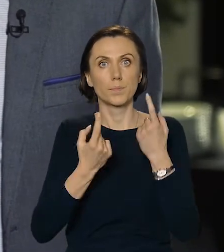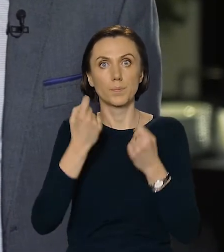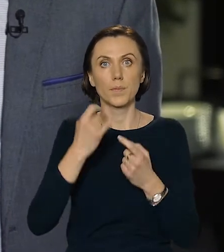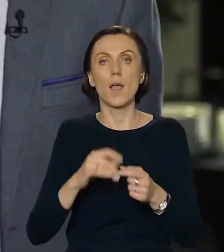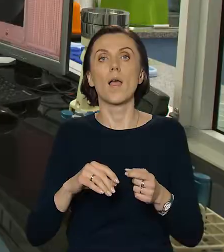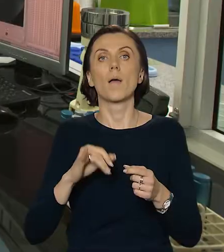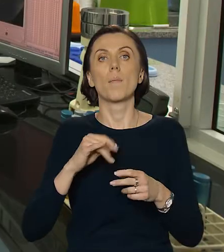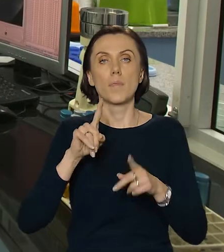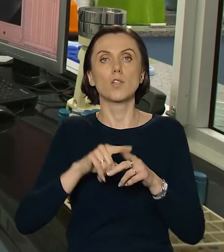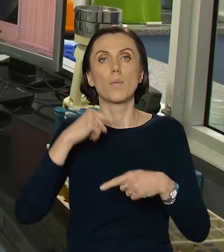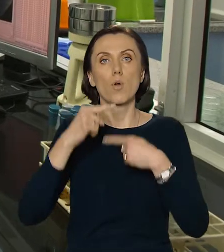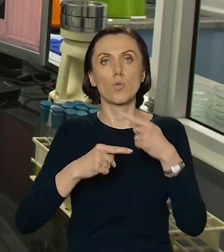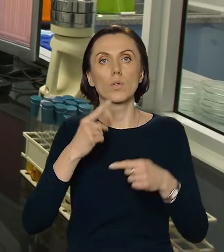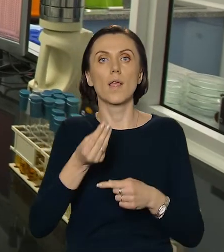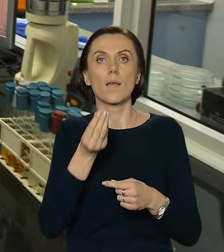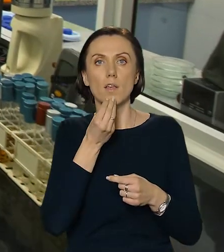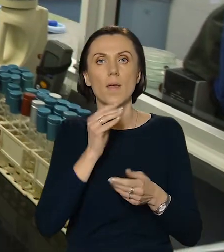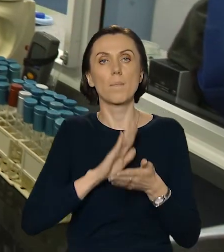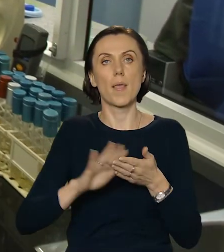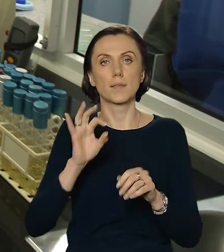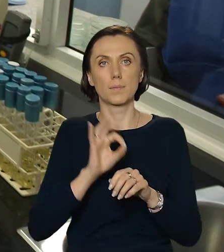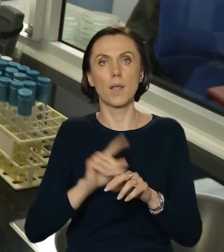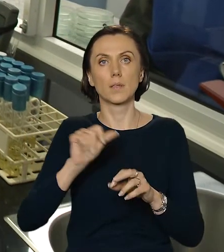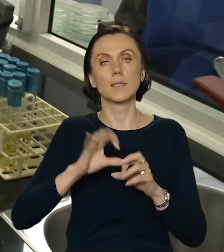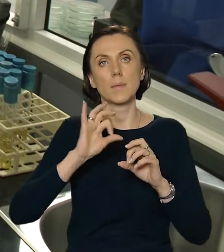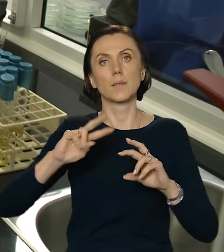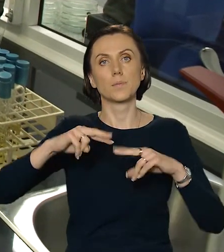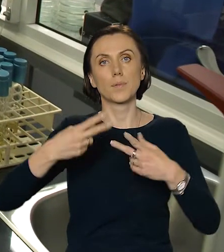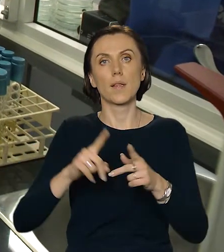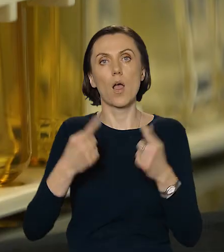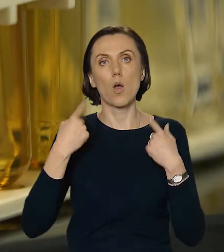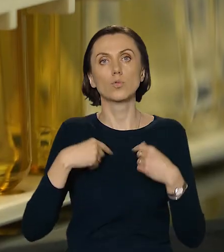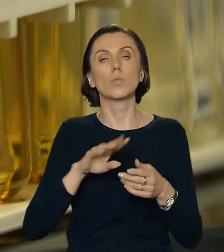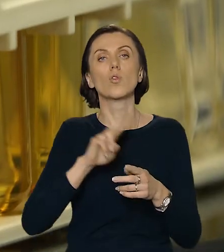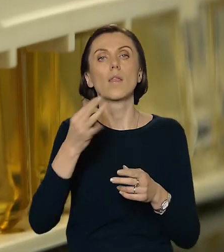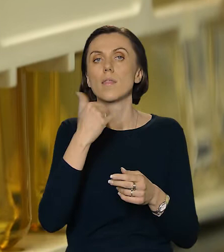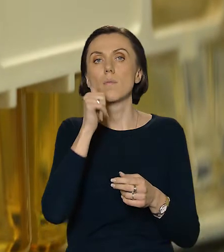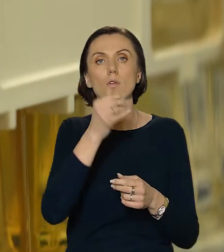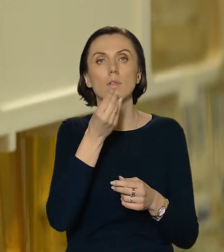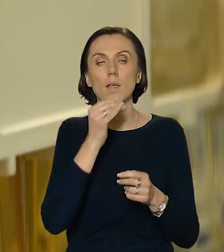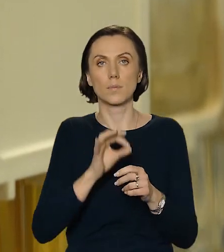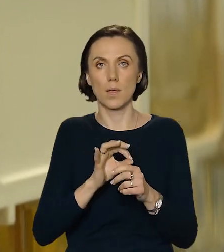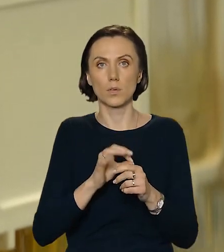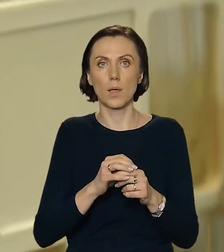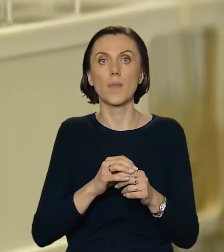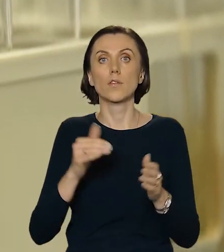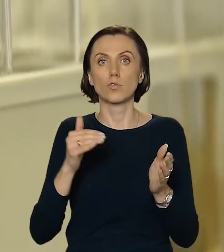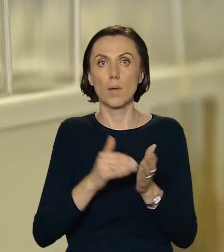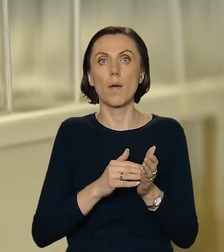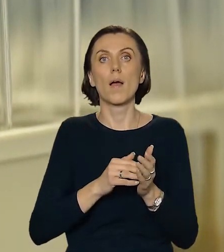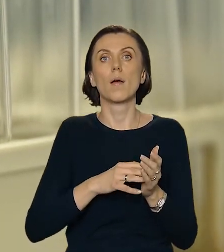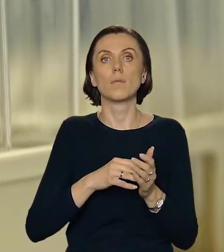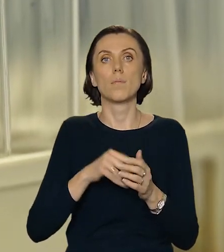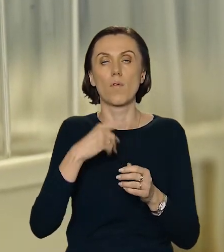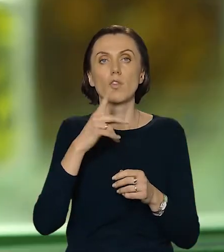bezalergenowy, analogii produktów mięsnych, przeznaczone dla osób z dietą wegańską. Należy nadmienić, że jest to